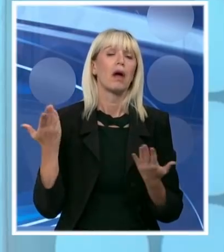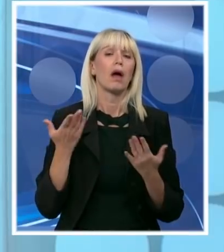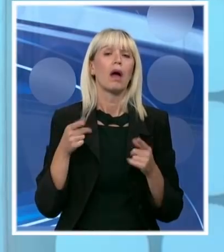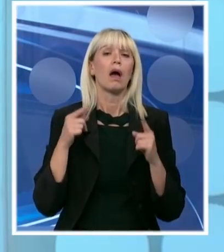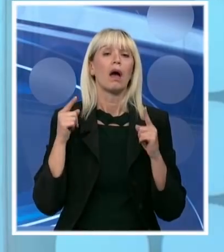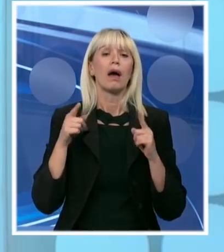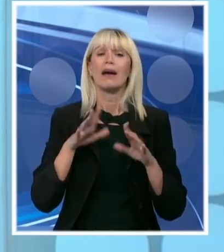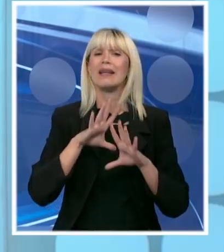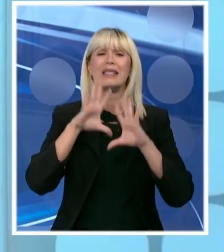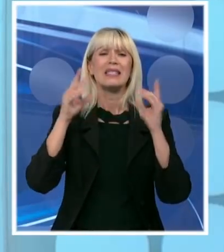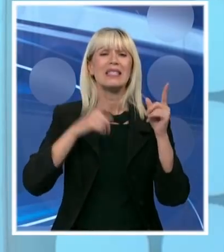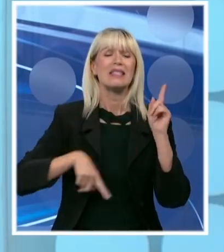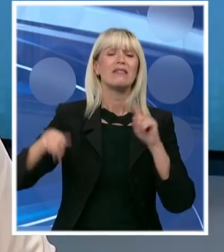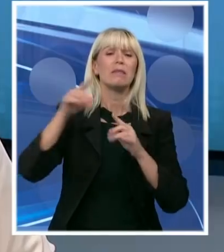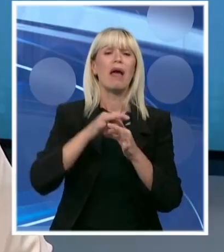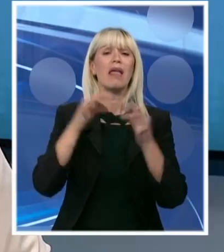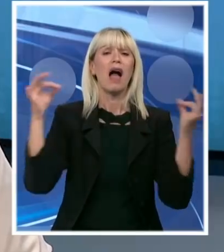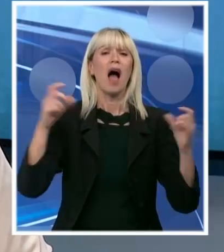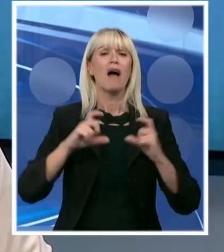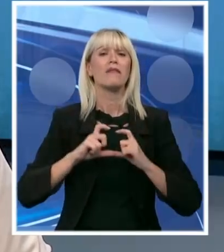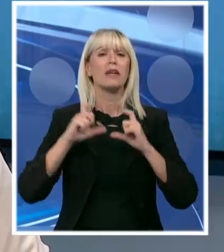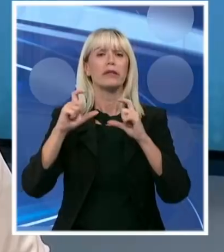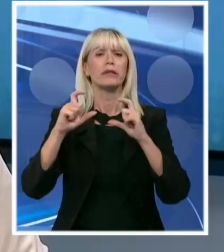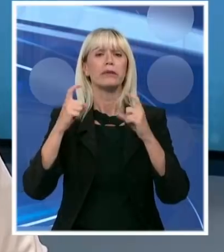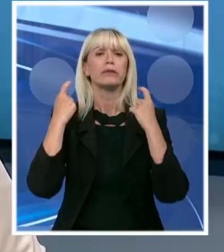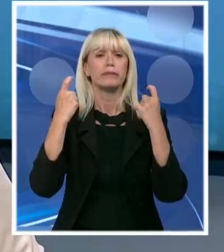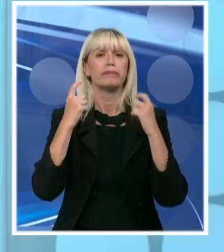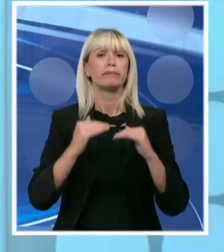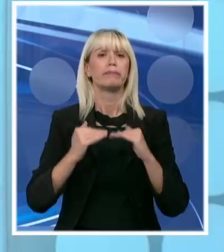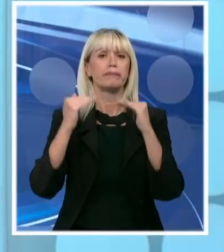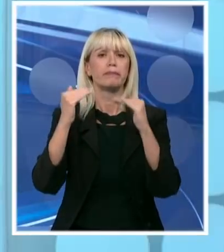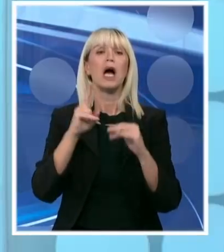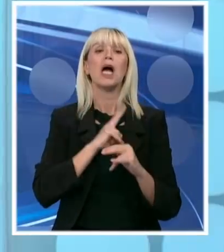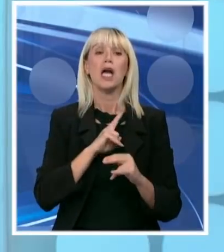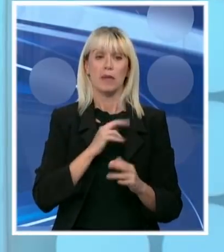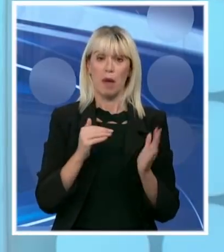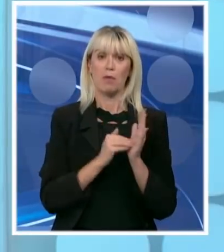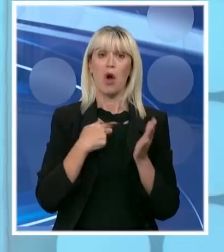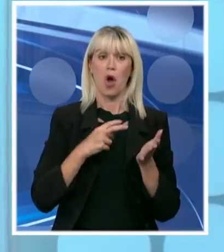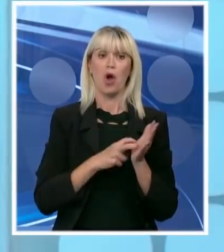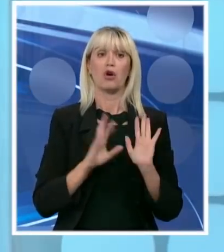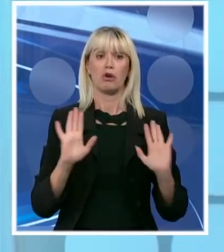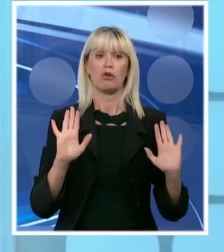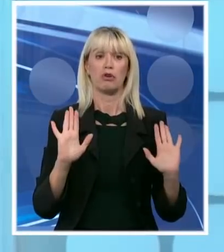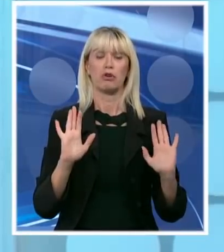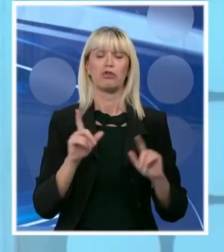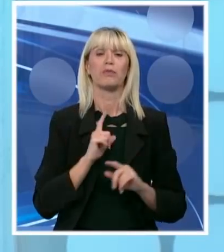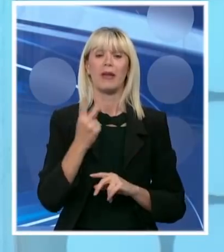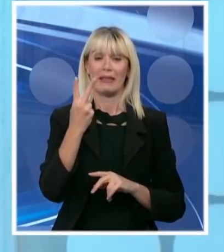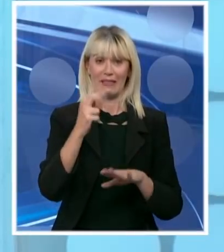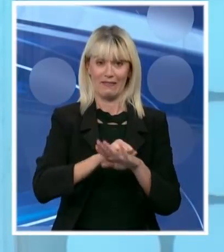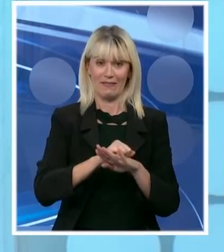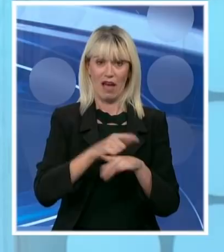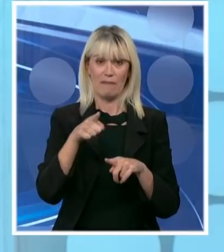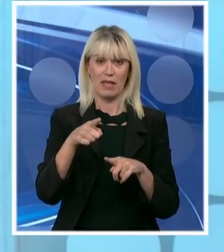je skočio, svima je skočio javni duga. Oćete sa svim tim merama pomaći... Sačkajte, imam ja još mera. Sačkajte. Idemo na dva meseca po 60